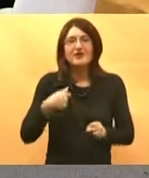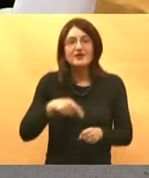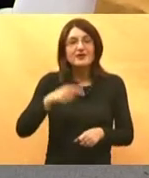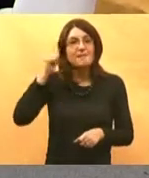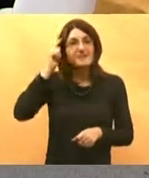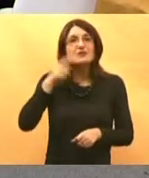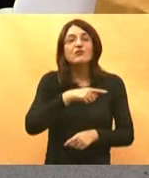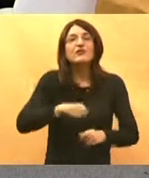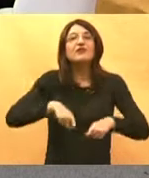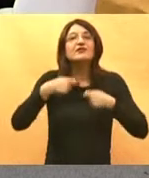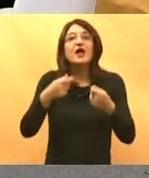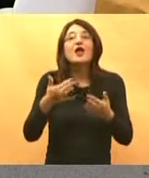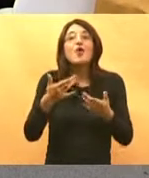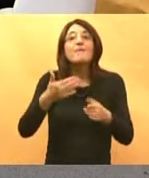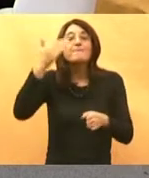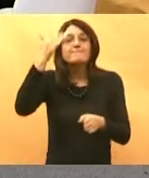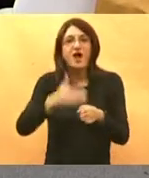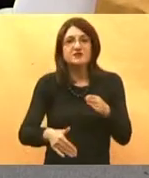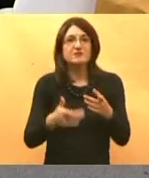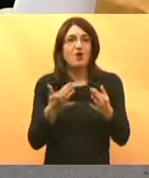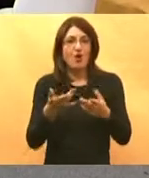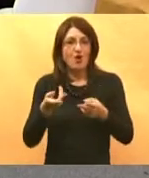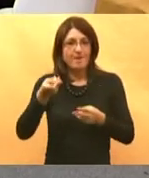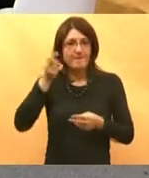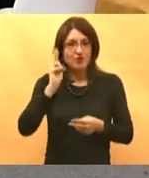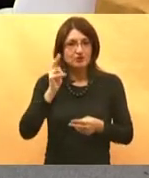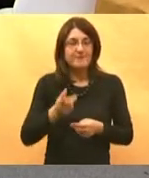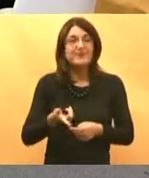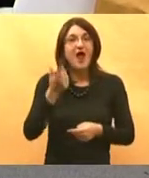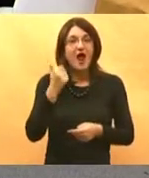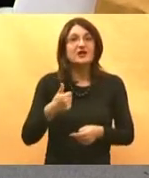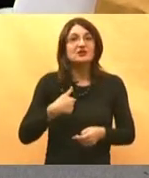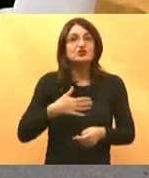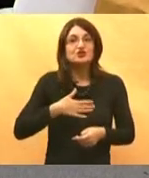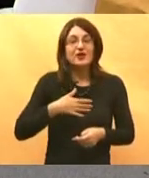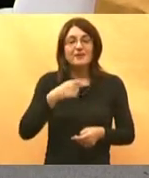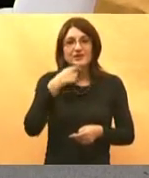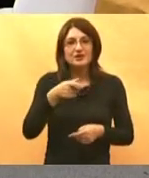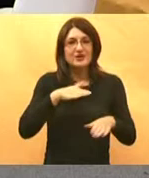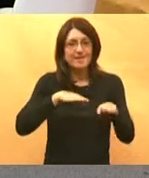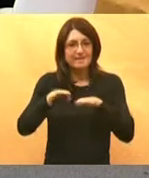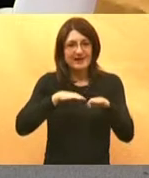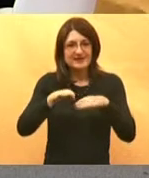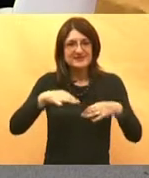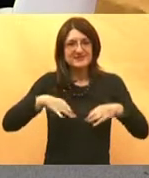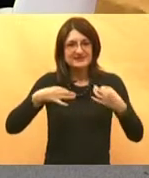maksimum od sebe no međutim s druge strane želim apelirati na ministra zdravstva koji traži